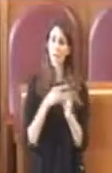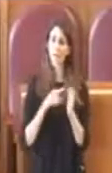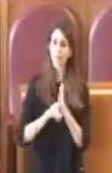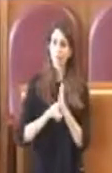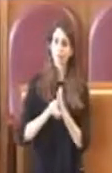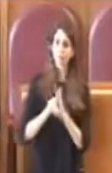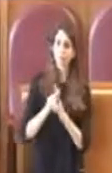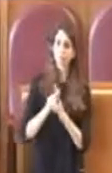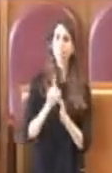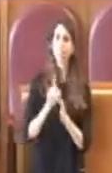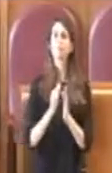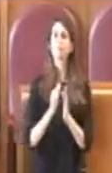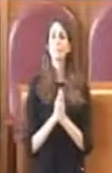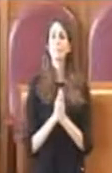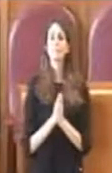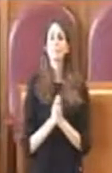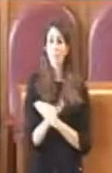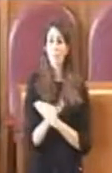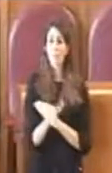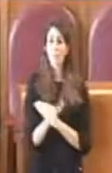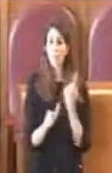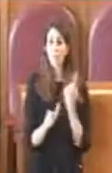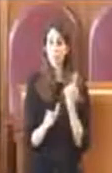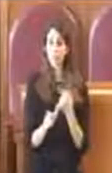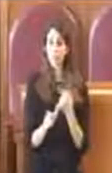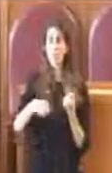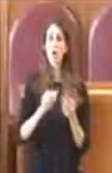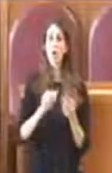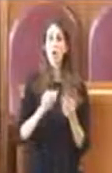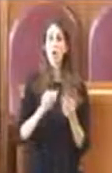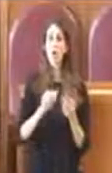quindi per questo motivo ci asterremo.